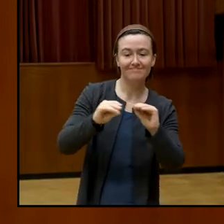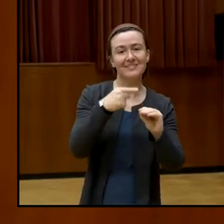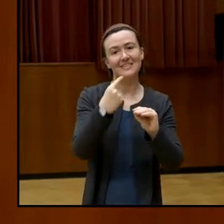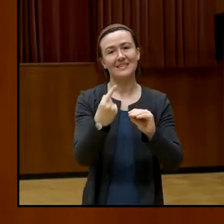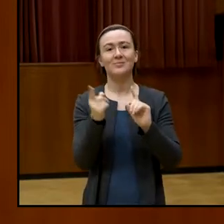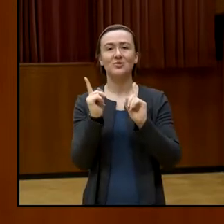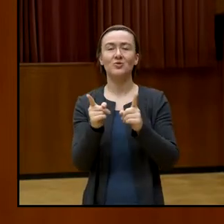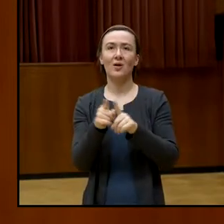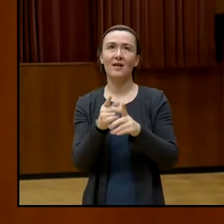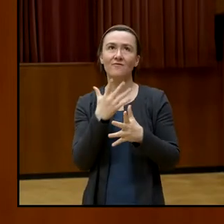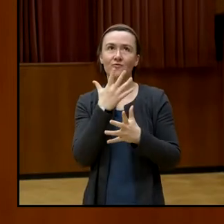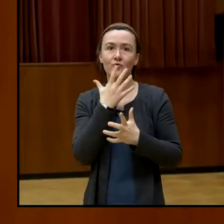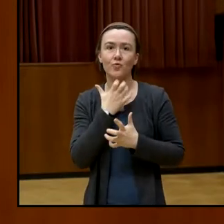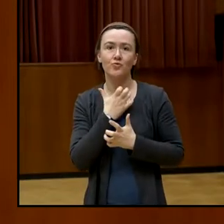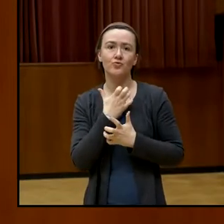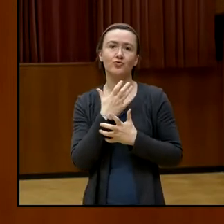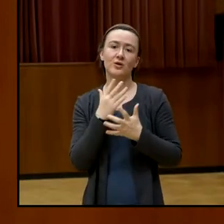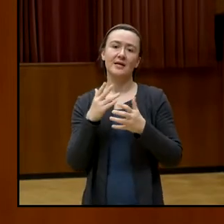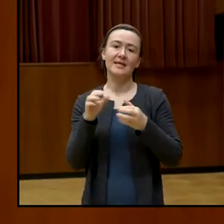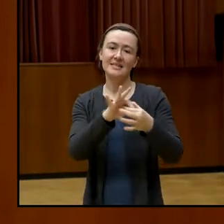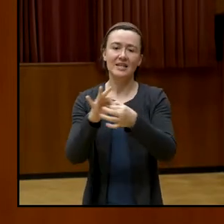Ich freue mich über die Fragen danach.